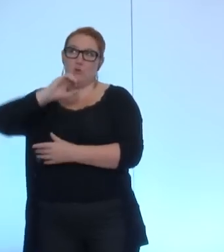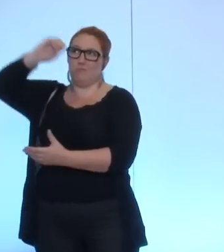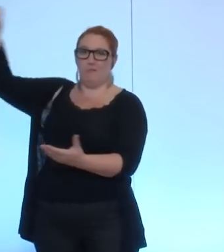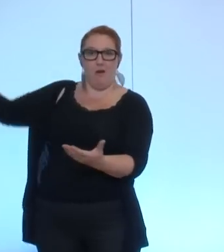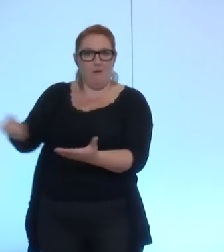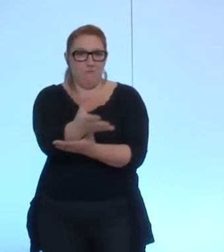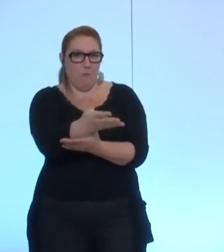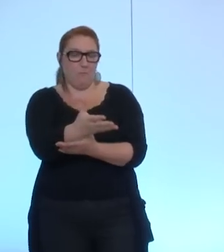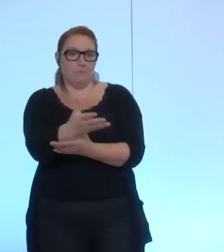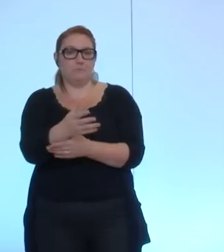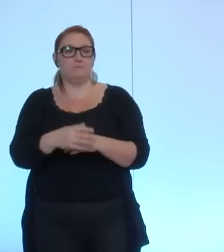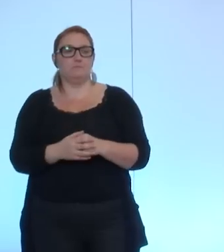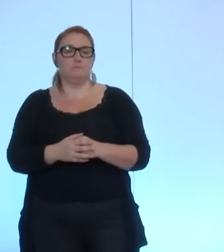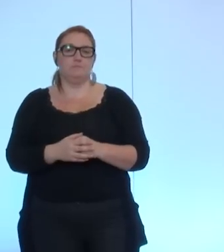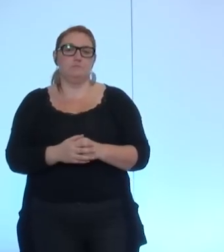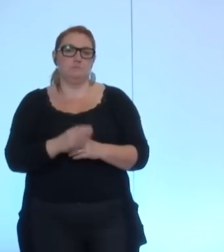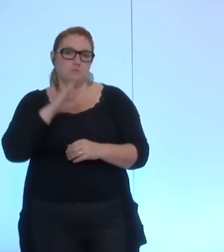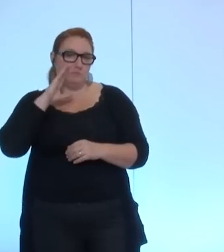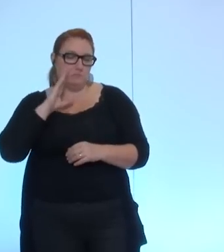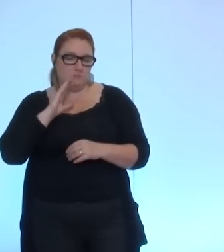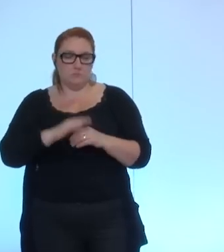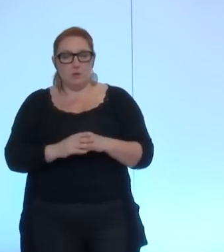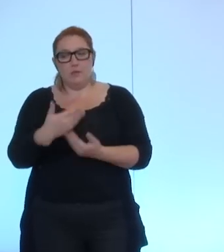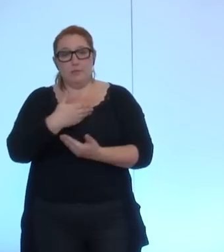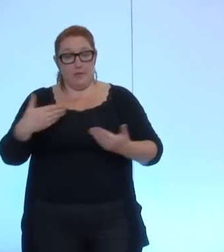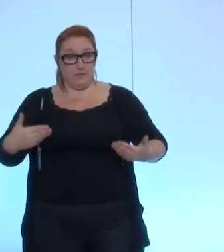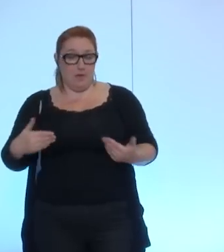actualiser les informations quand vous les avez. Et enfin, la dernière,